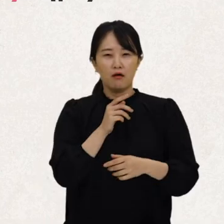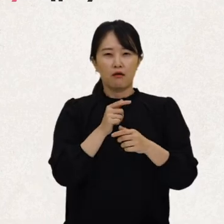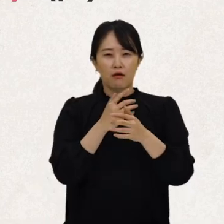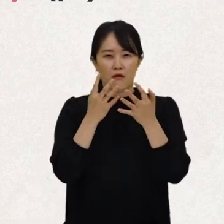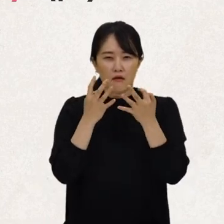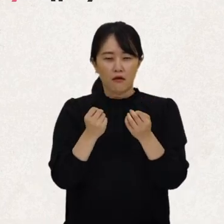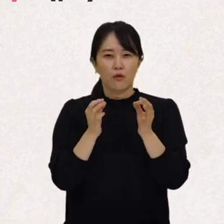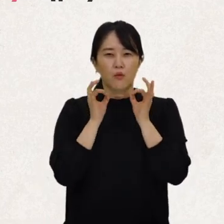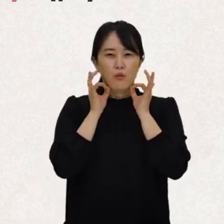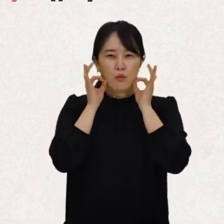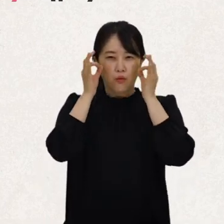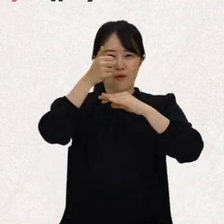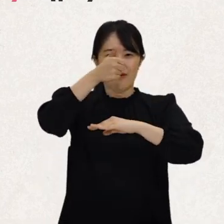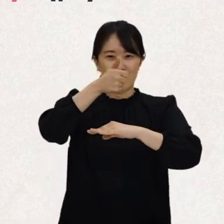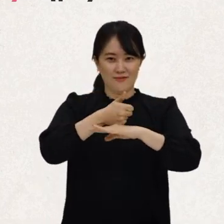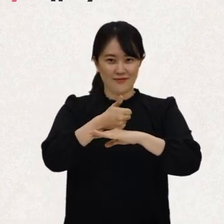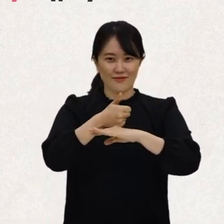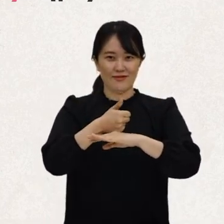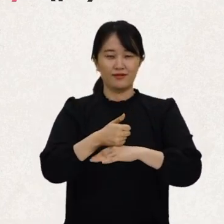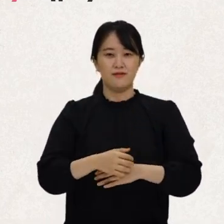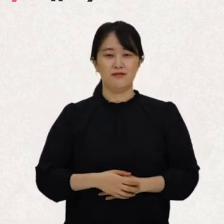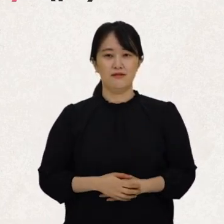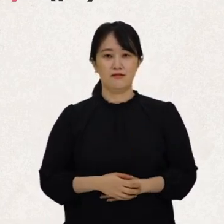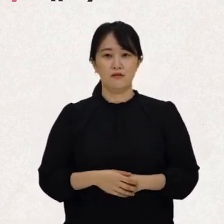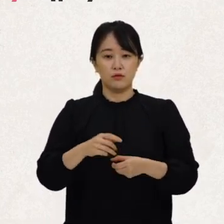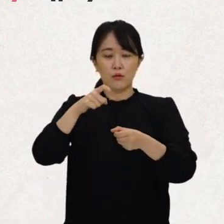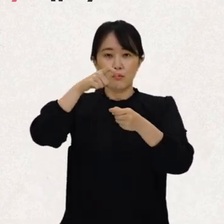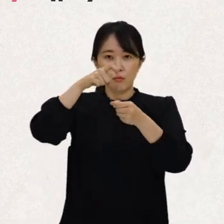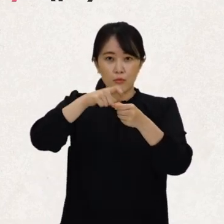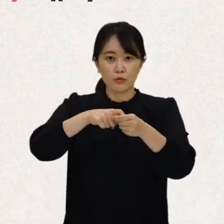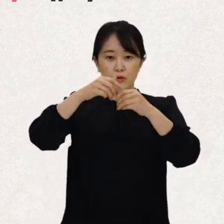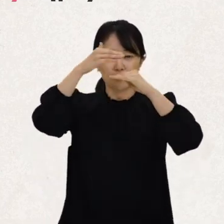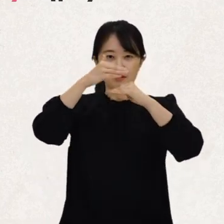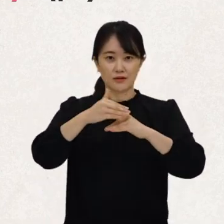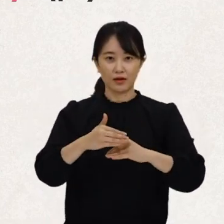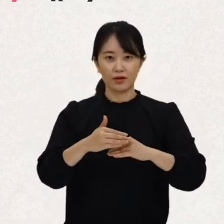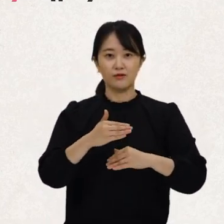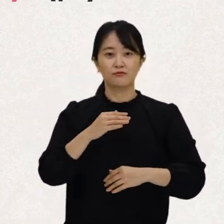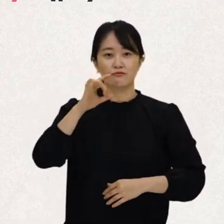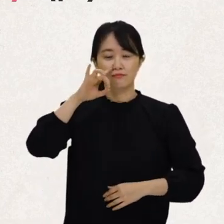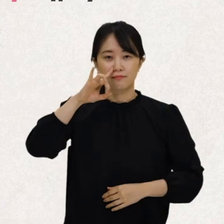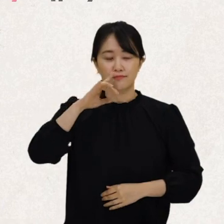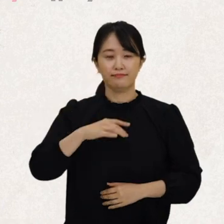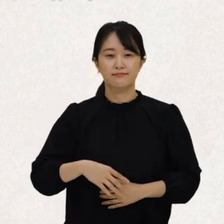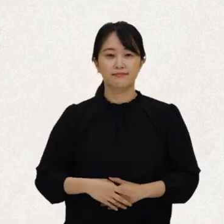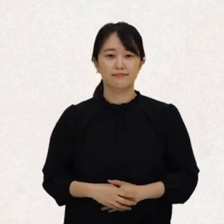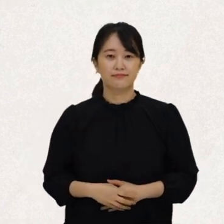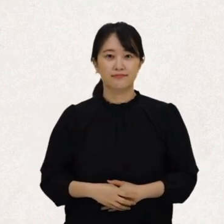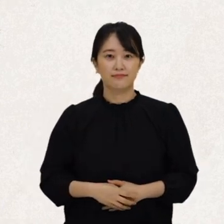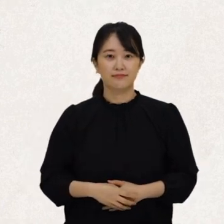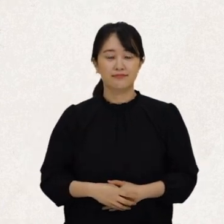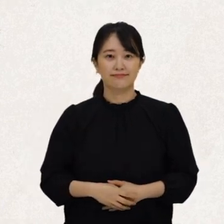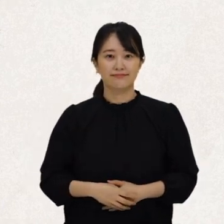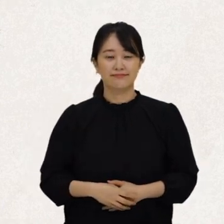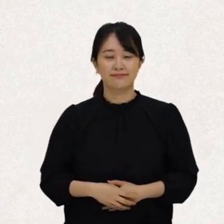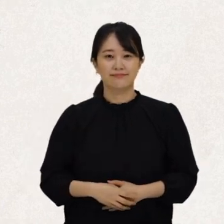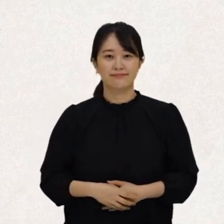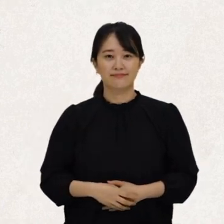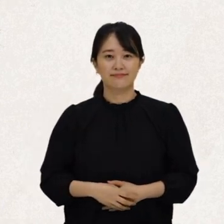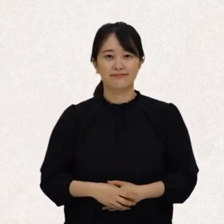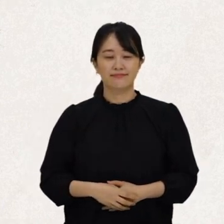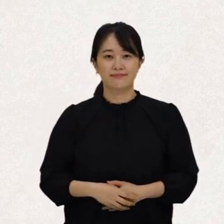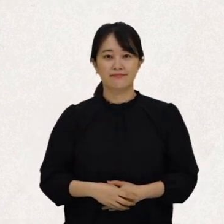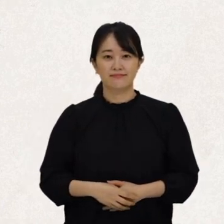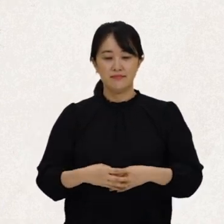끝에 탄생한 협약이군요. 협약이 어떤 목적으로 만들어졌는지 자세히 알고 싶어요. 네,